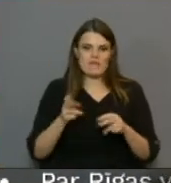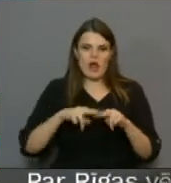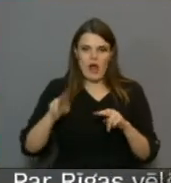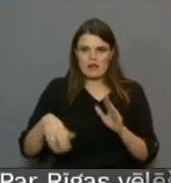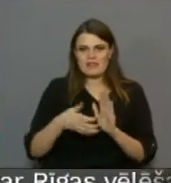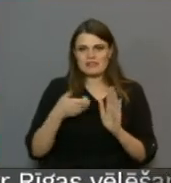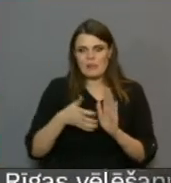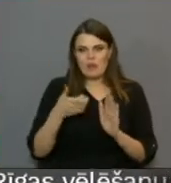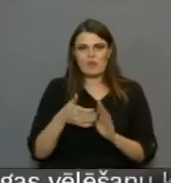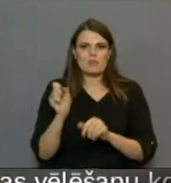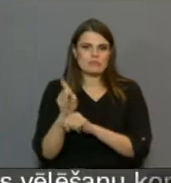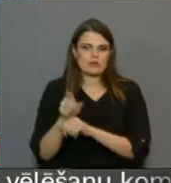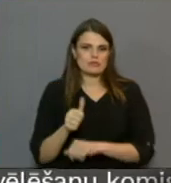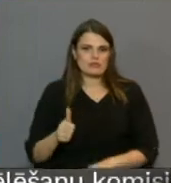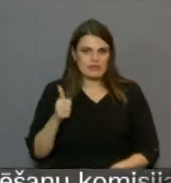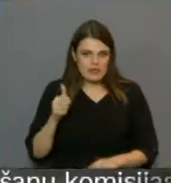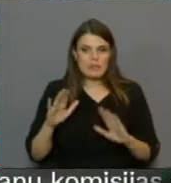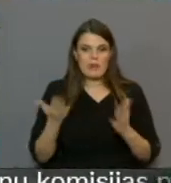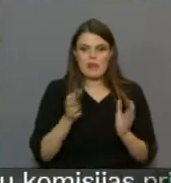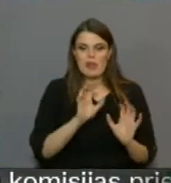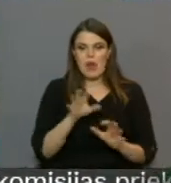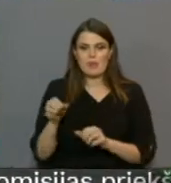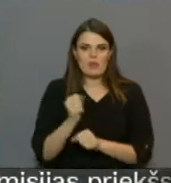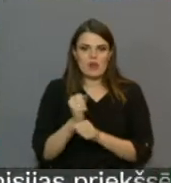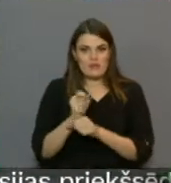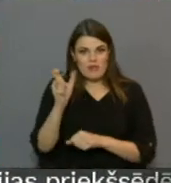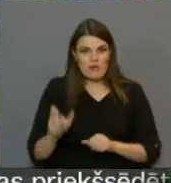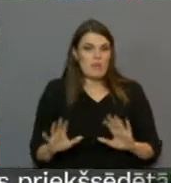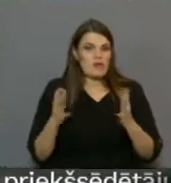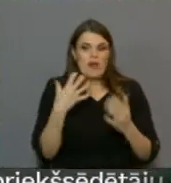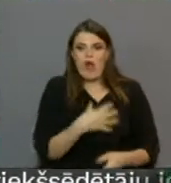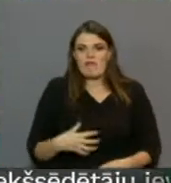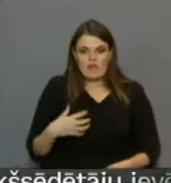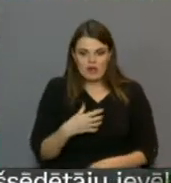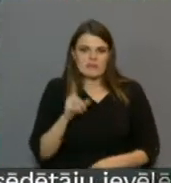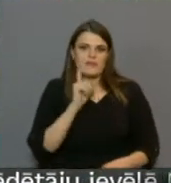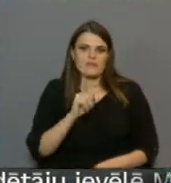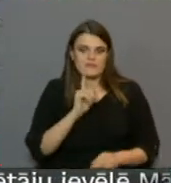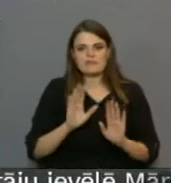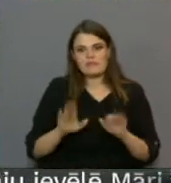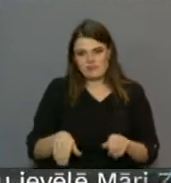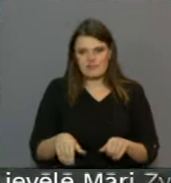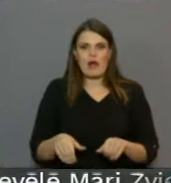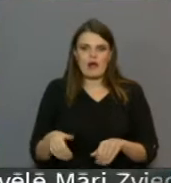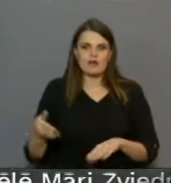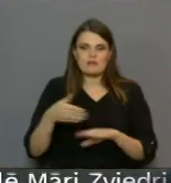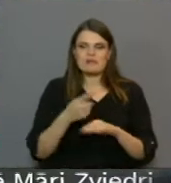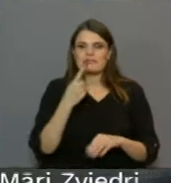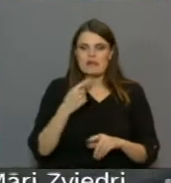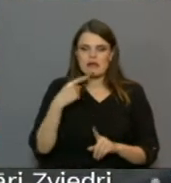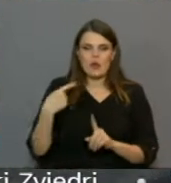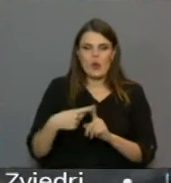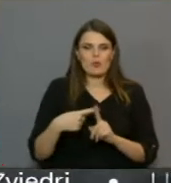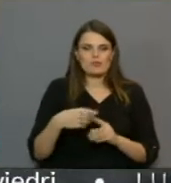izmantot ar pakalpojumu. Savukārt aprūpētāju darbu, ja būs nepieciešams, uz nenoteiktu laiku varētu uzņemties sarkanā krusta